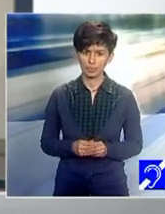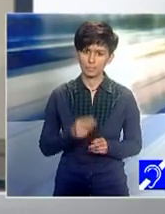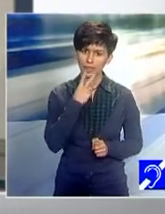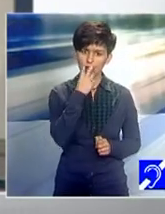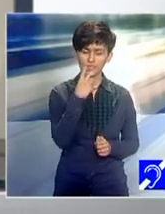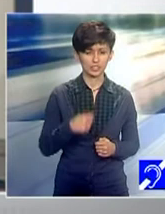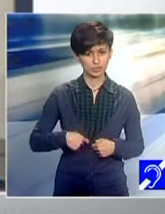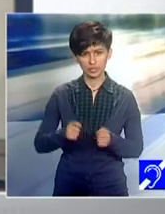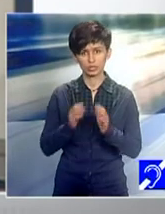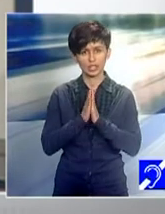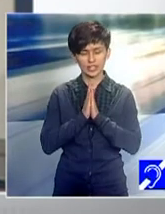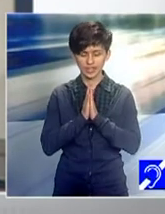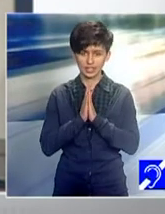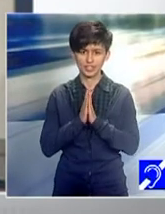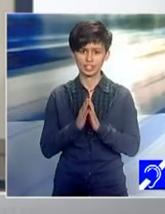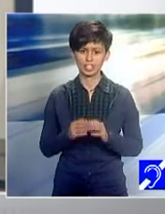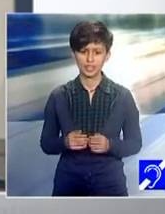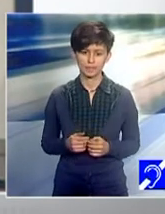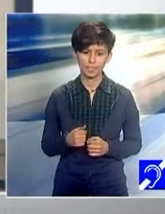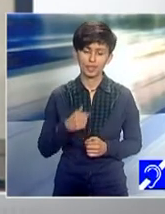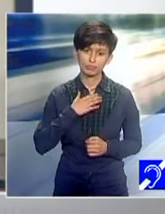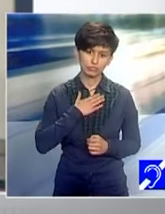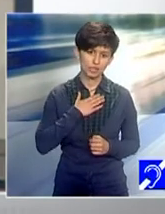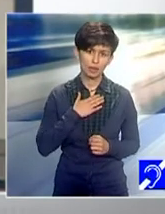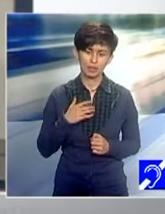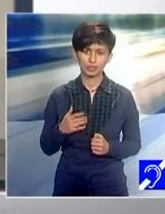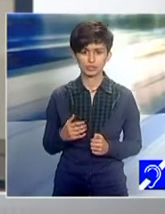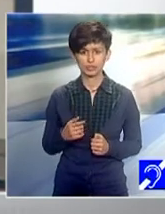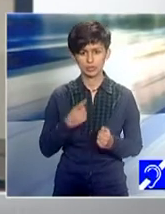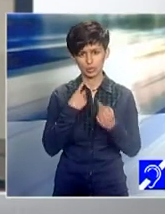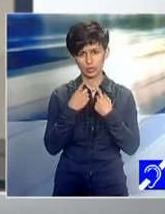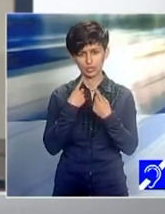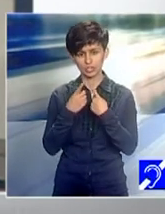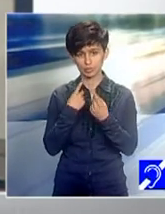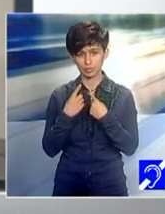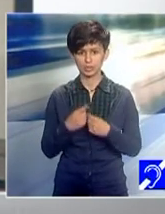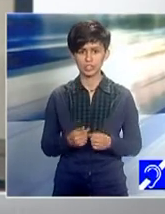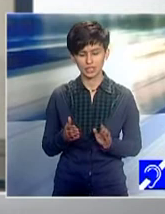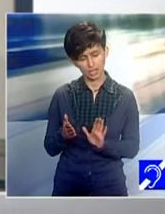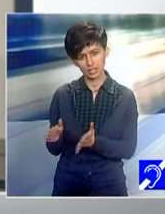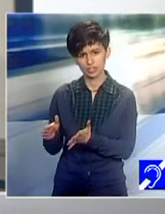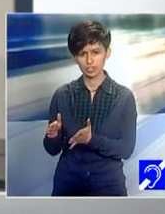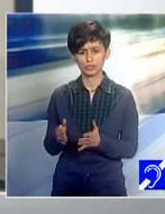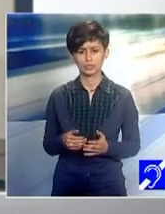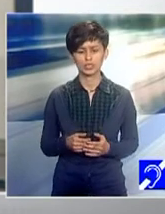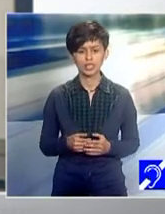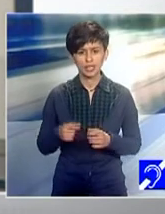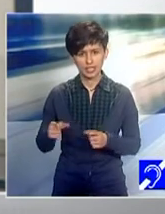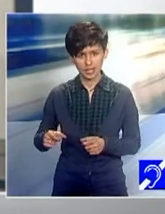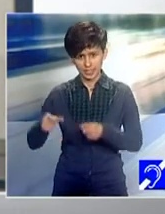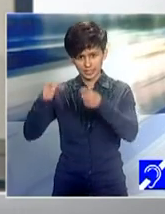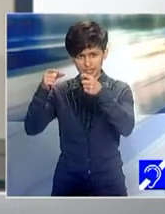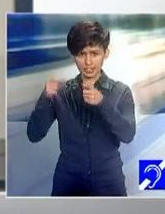Și am avut și o prelegere introductivă, să zicem așa, la Institutul